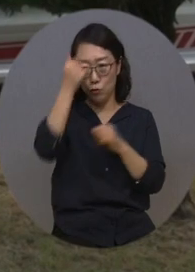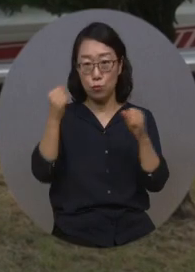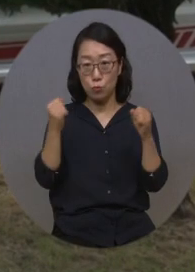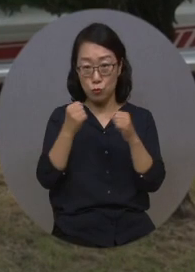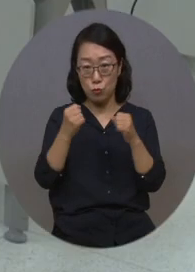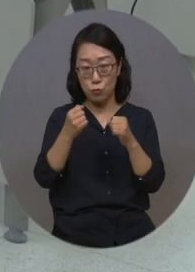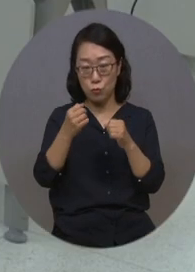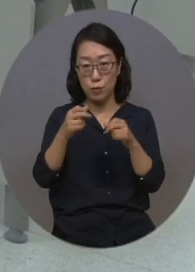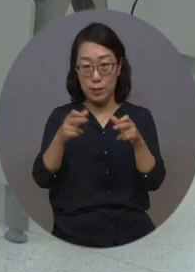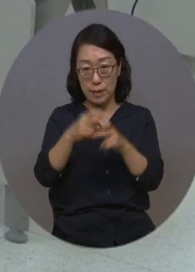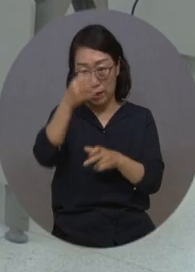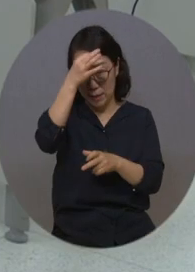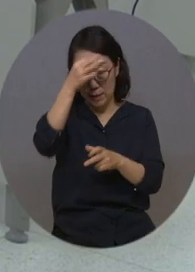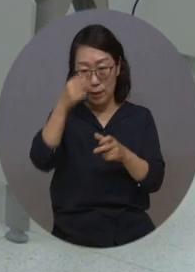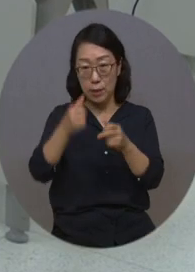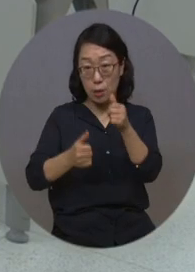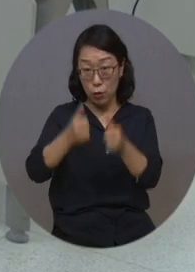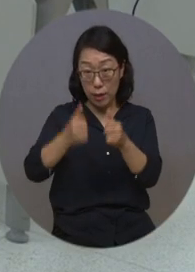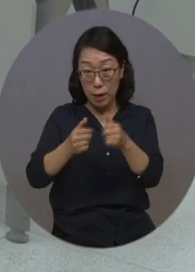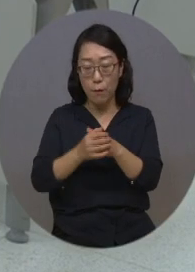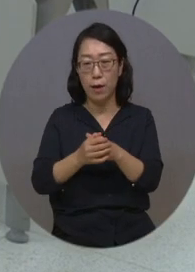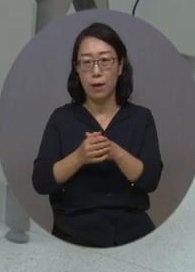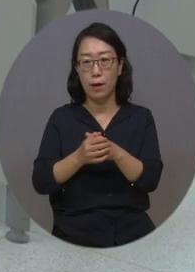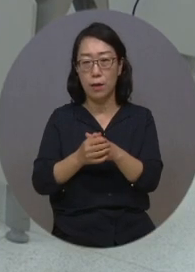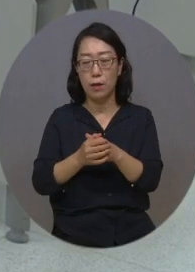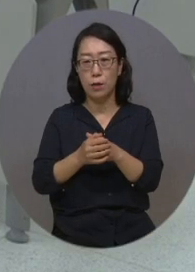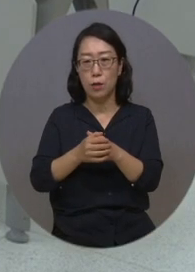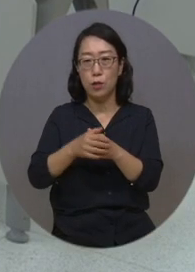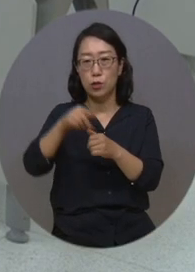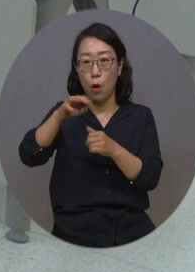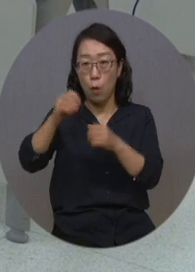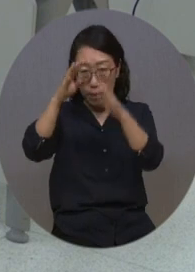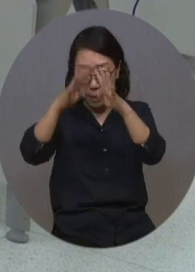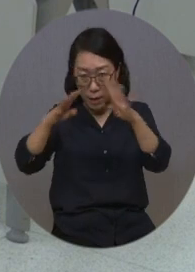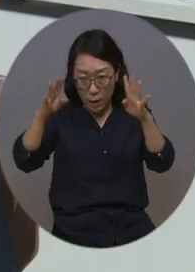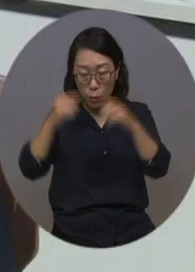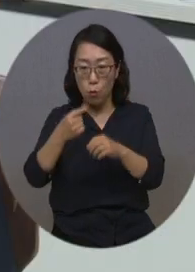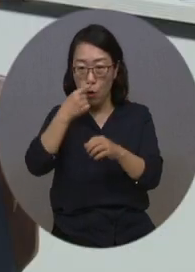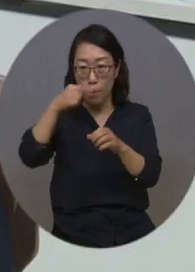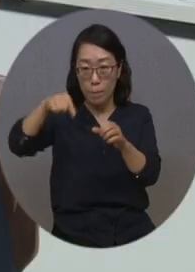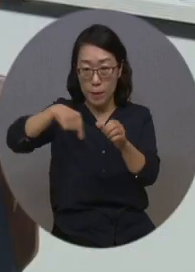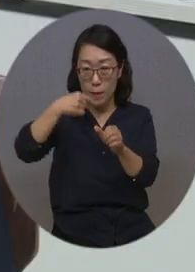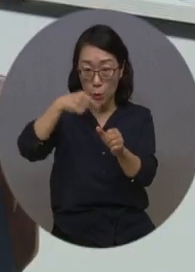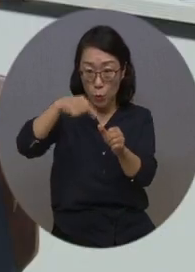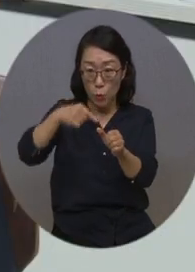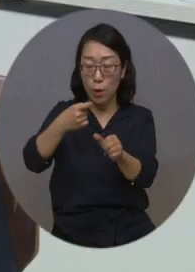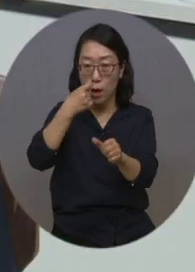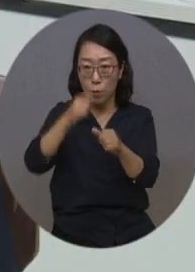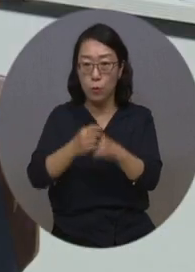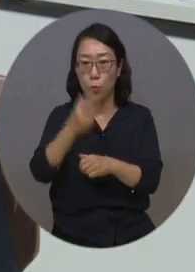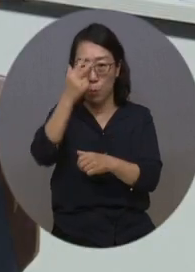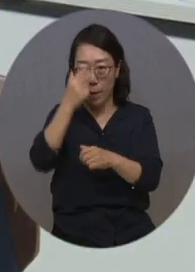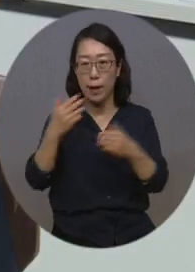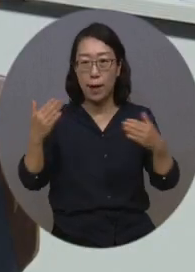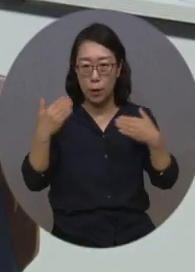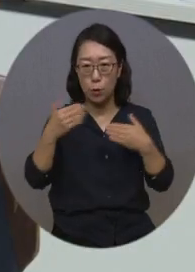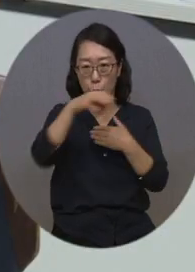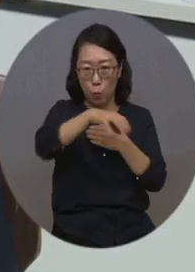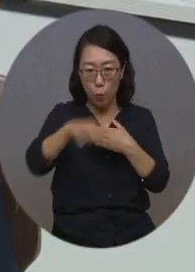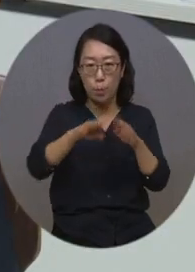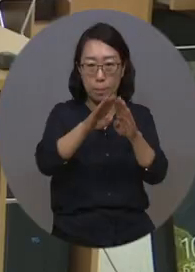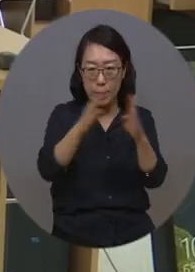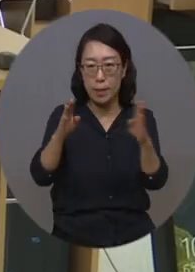충북장애인기능경기대회가 충북공고와 서원대학교 청주커피교육학원 청주맹학교에서 열렸습니다.